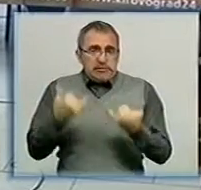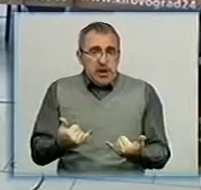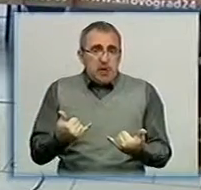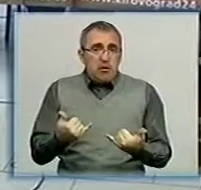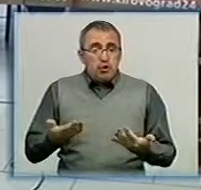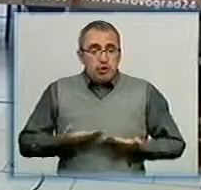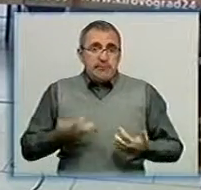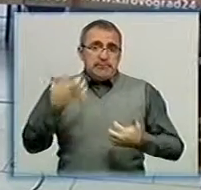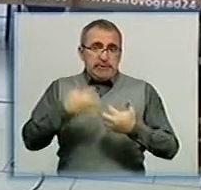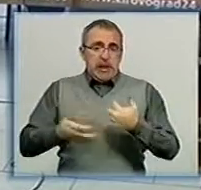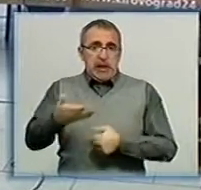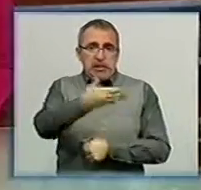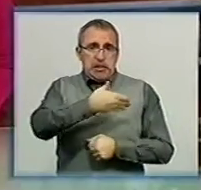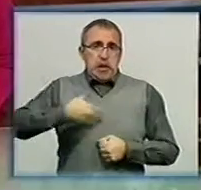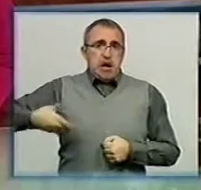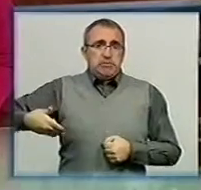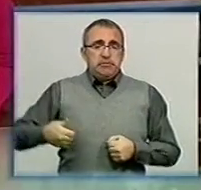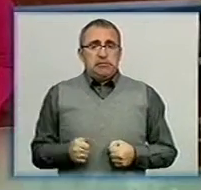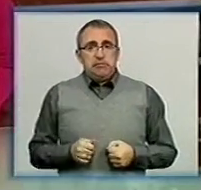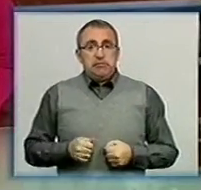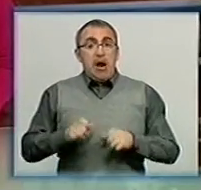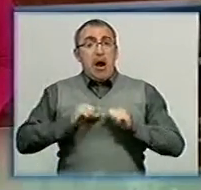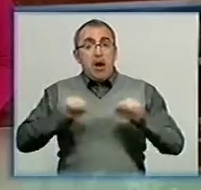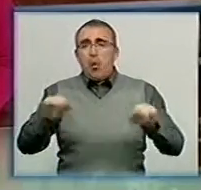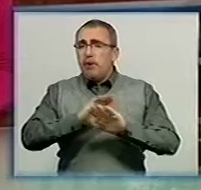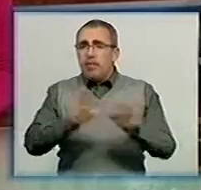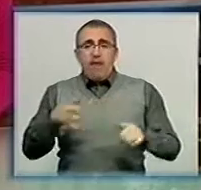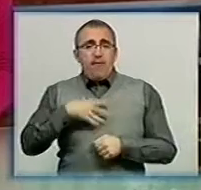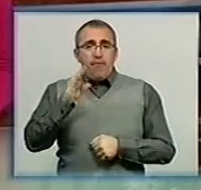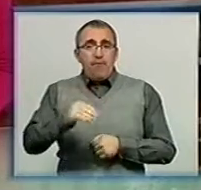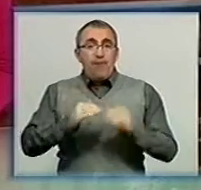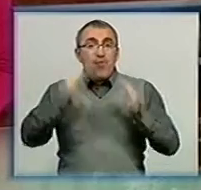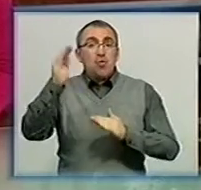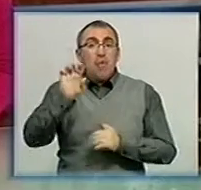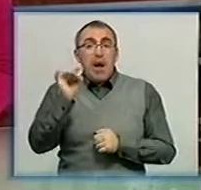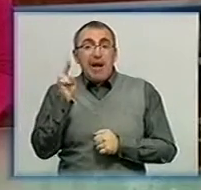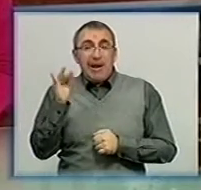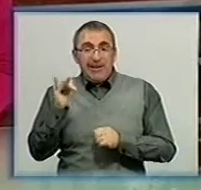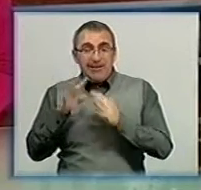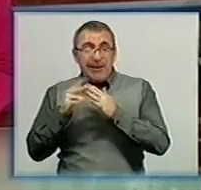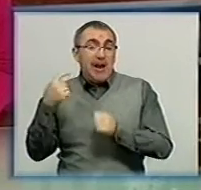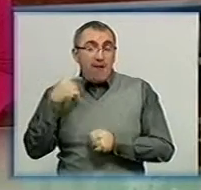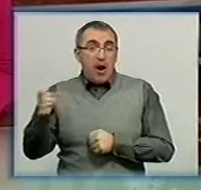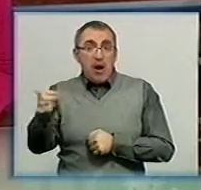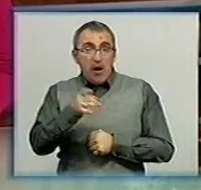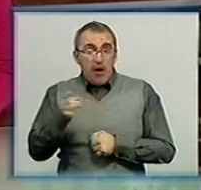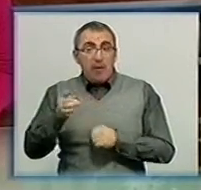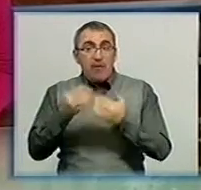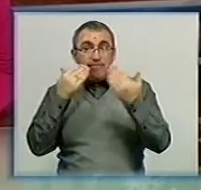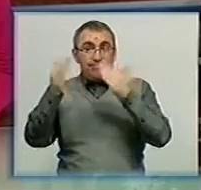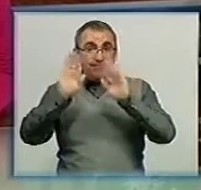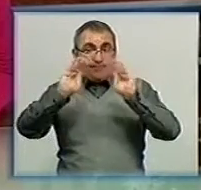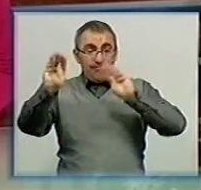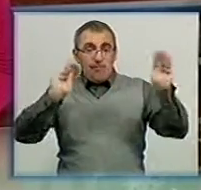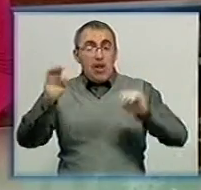живучи серед нас. Герої не вмирають у селі Високі Барики, що в Кіровоградському районі відкрили меморіальну дошку